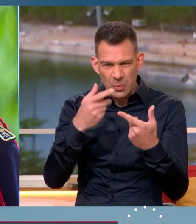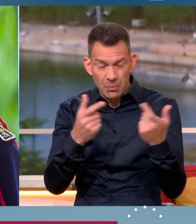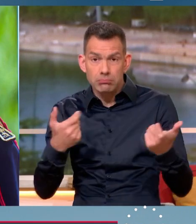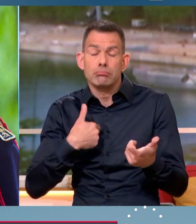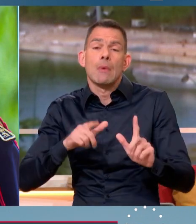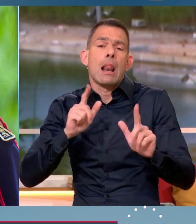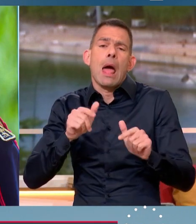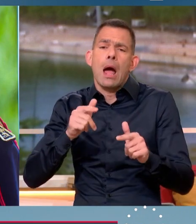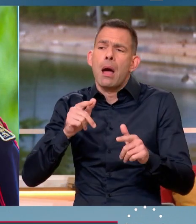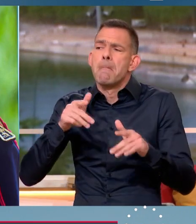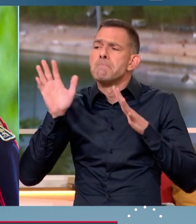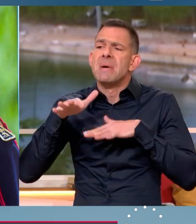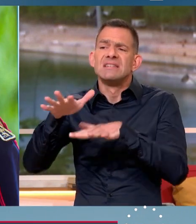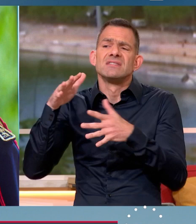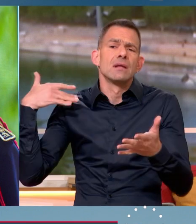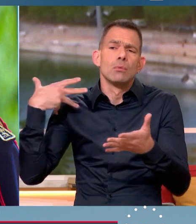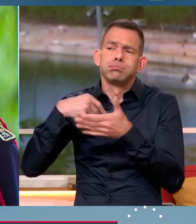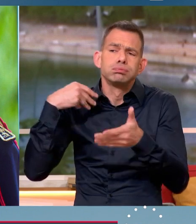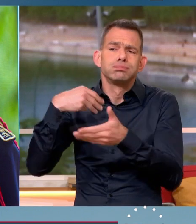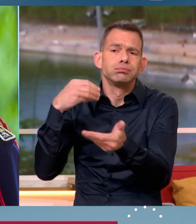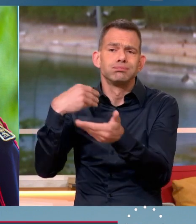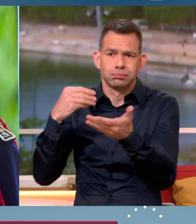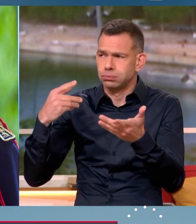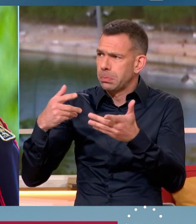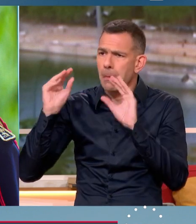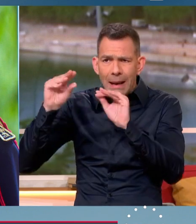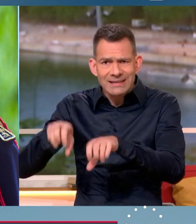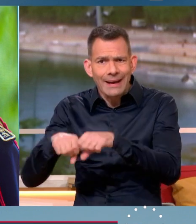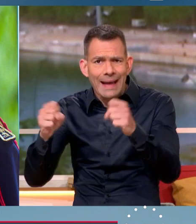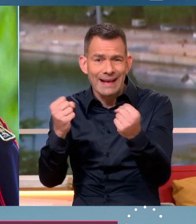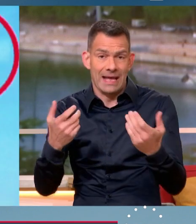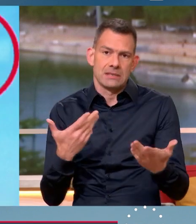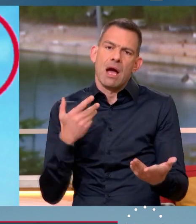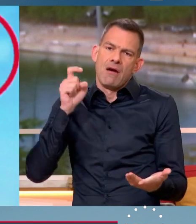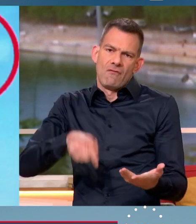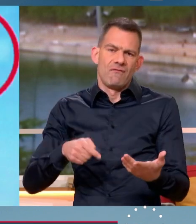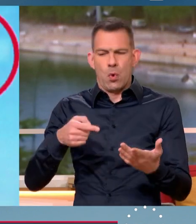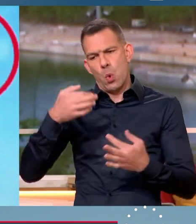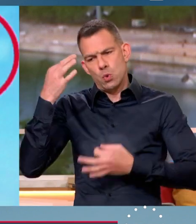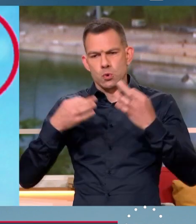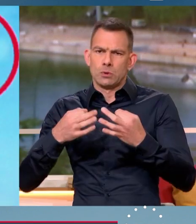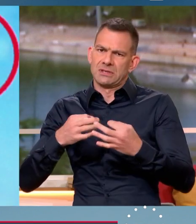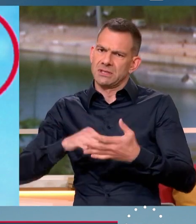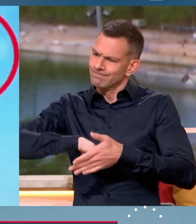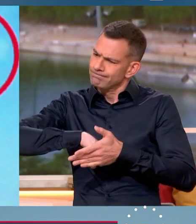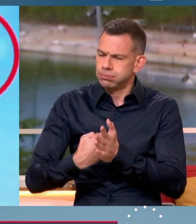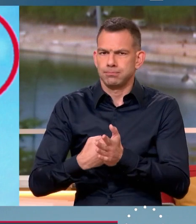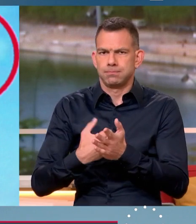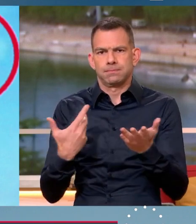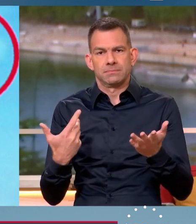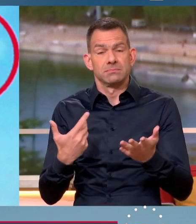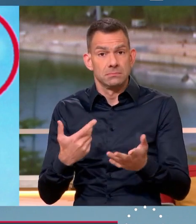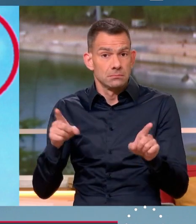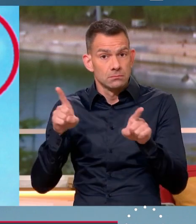retrouvons dans les manifestations des pilleurs. Aussi, il faut qu'il y ait une action judiciaire forte. Il faut aussi,